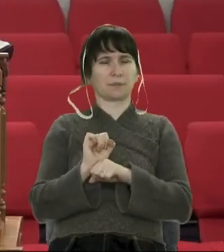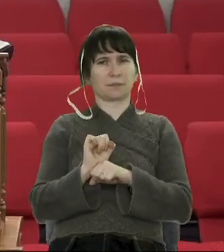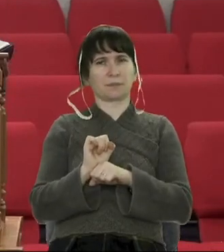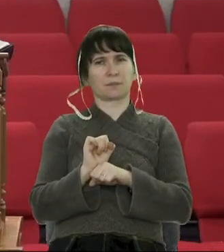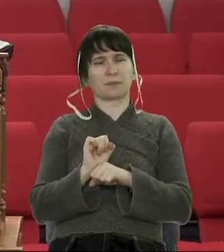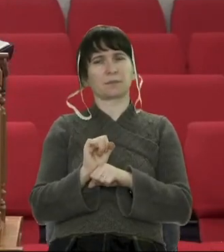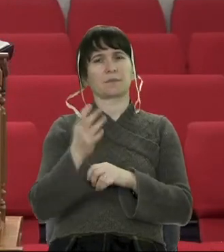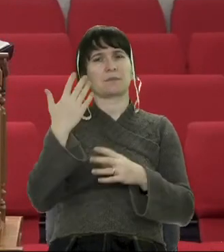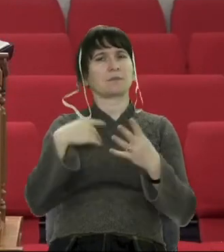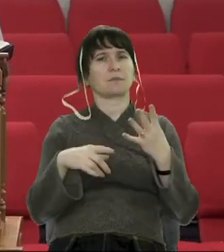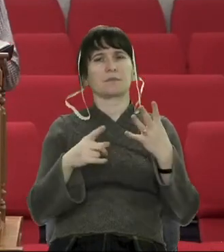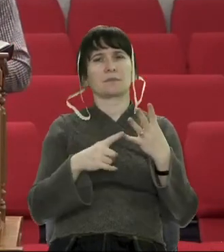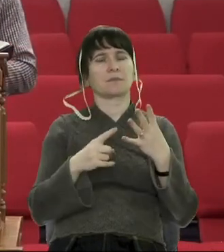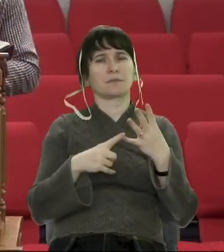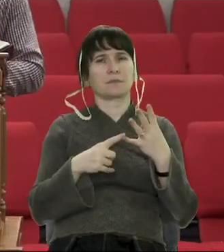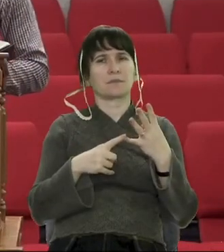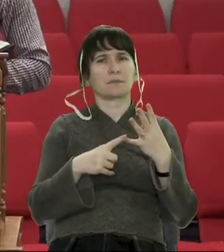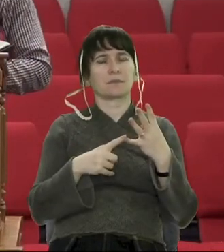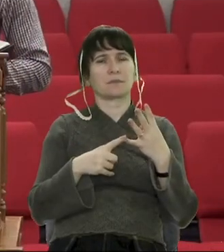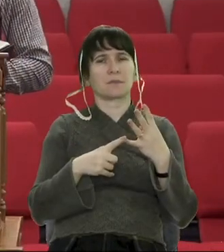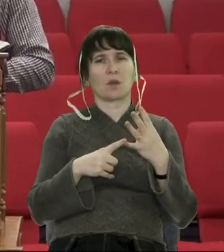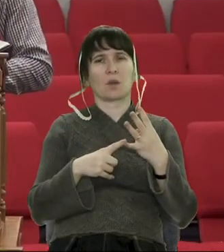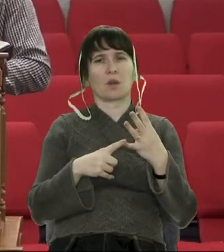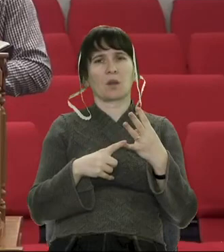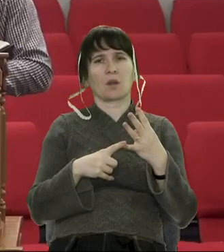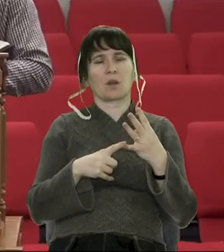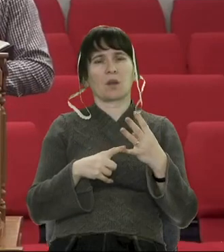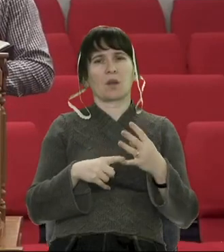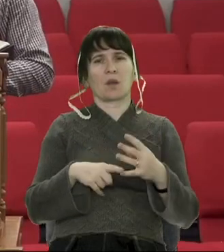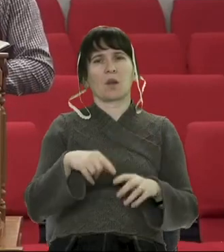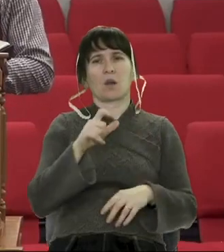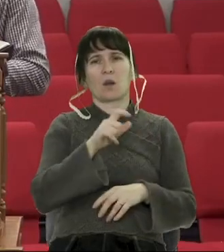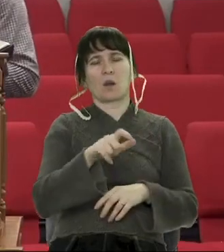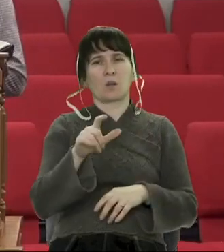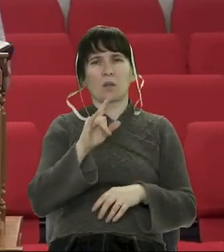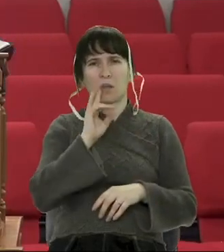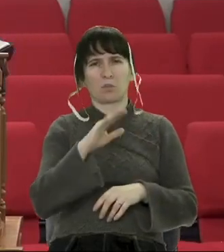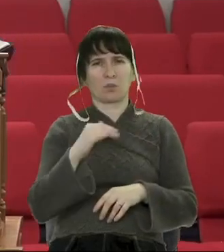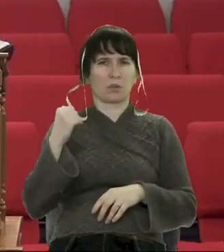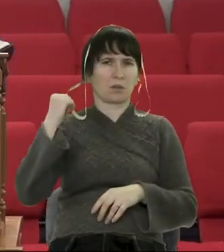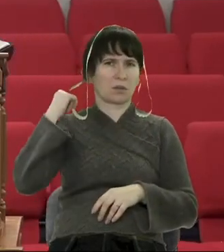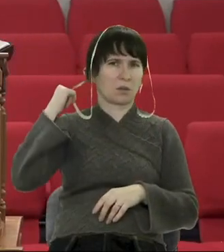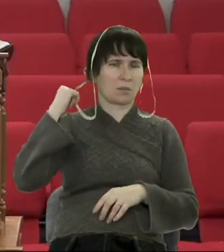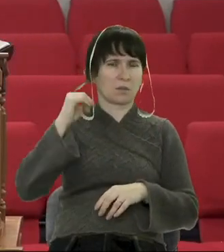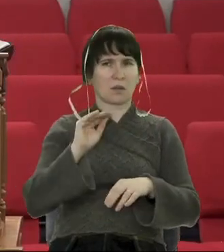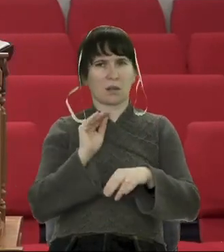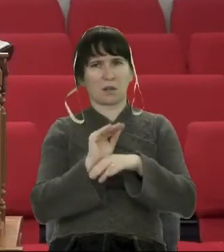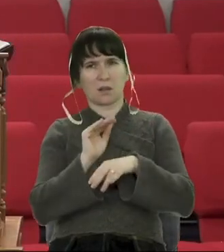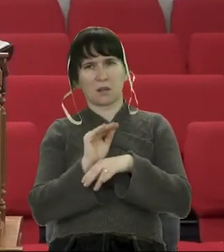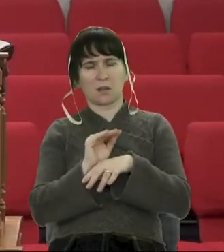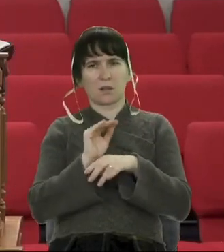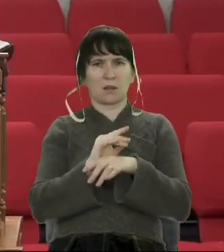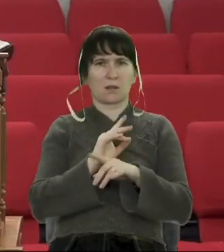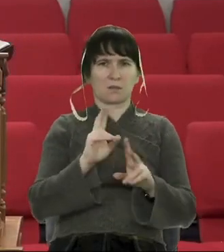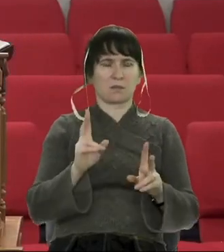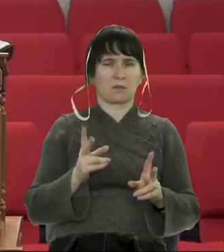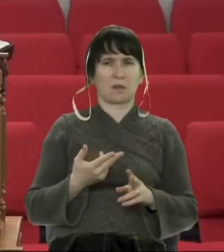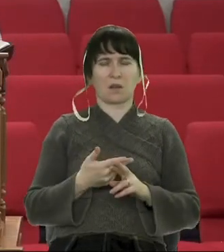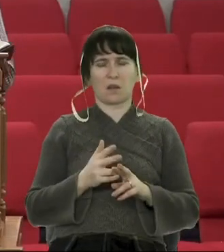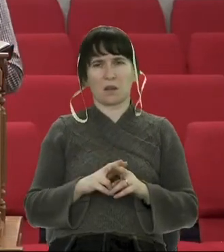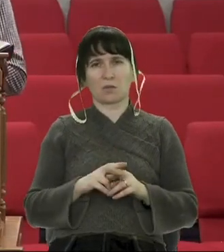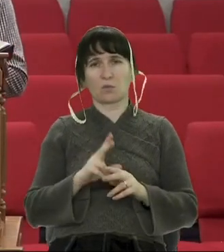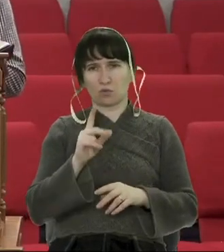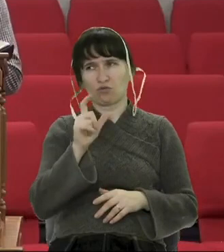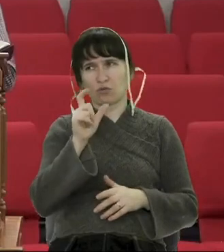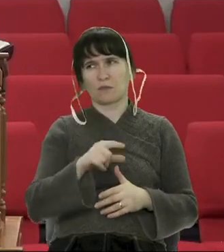Четверта категорія. Такі люди не працюють за спиною. Надійна людина – це та людина, яка не працює за